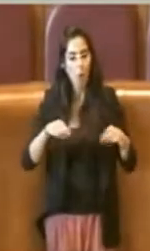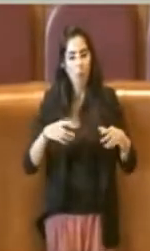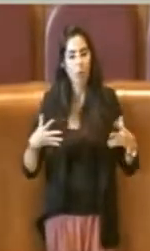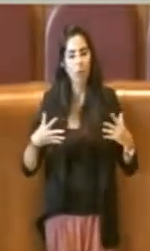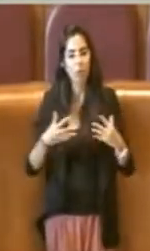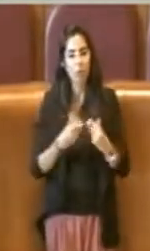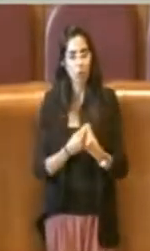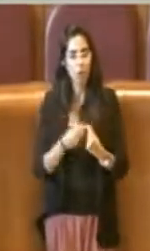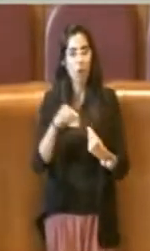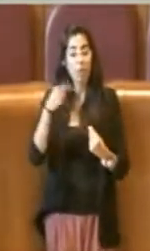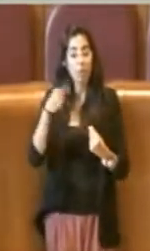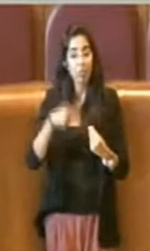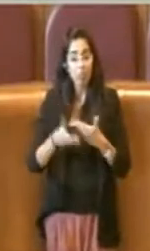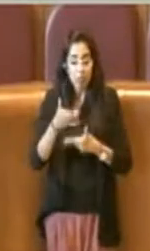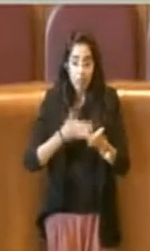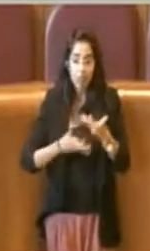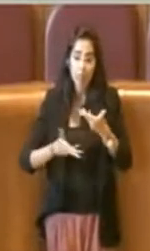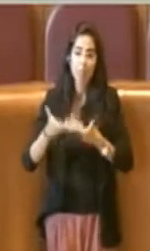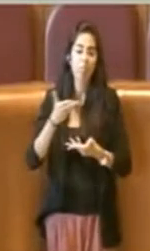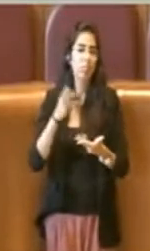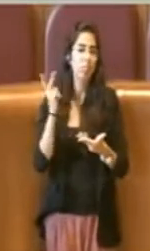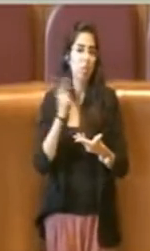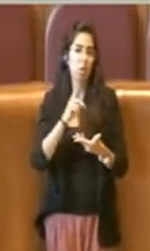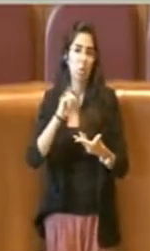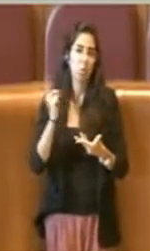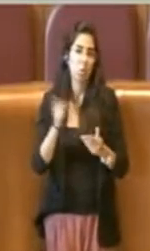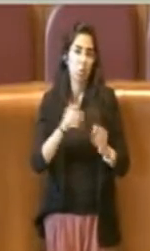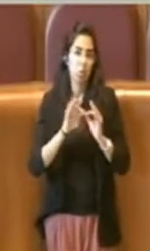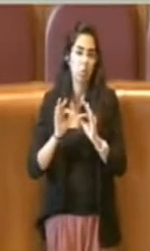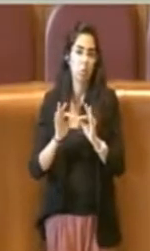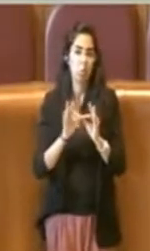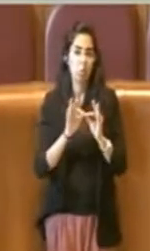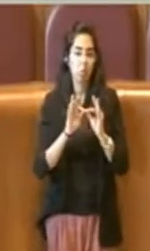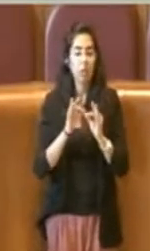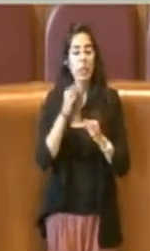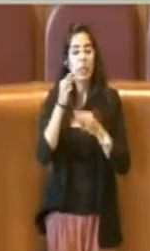stato ampiamente condiviso e